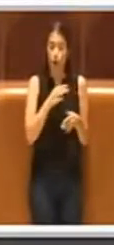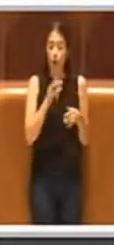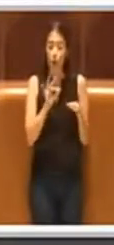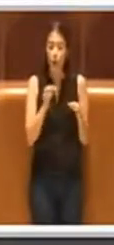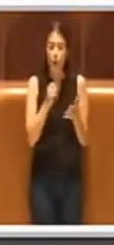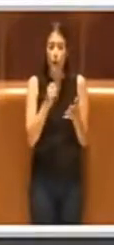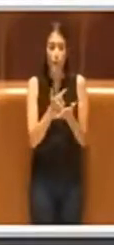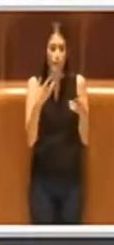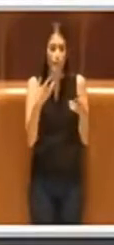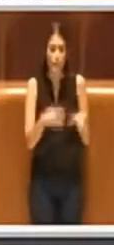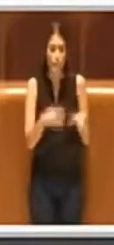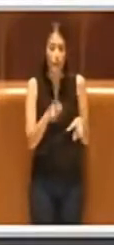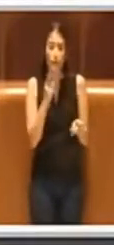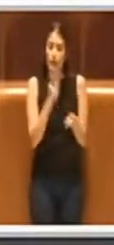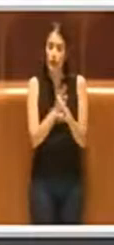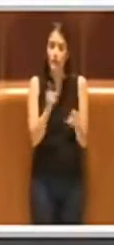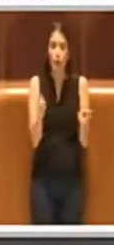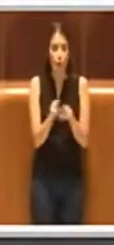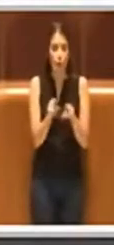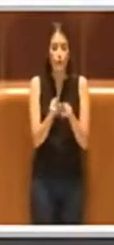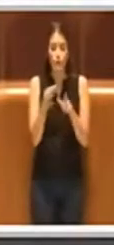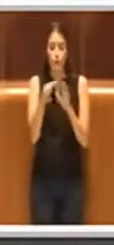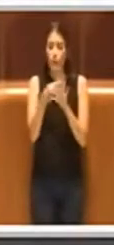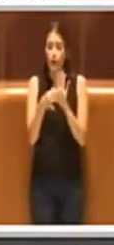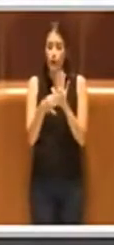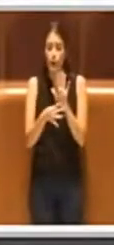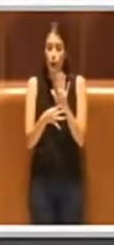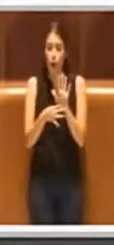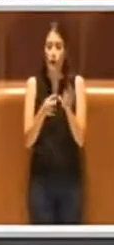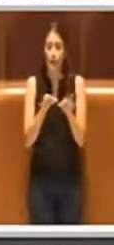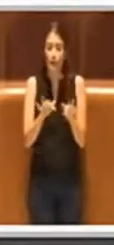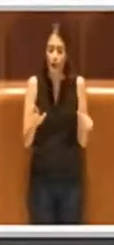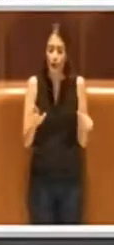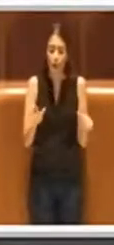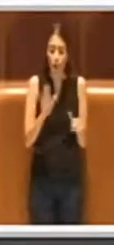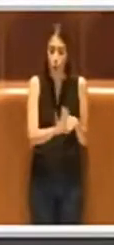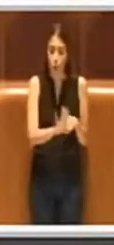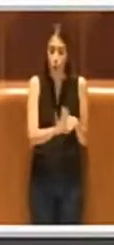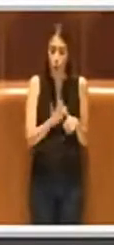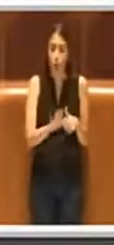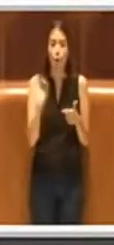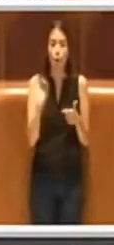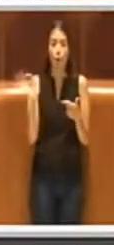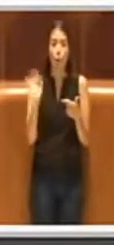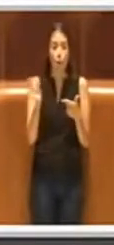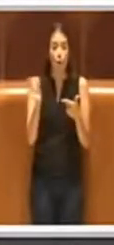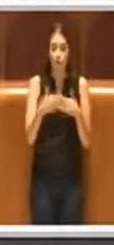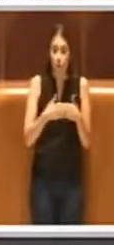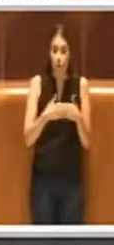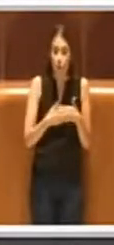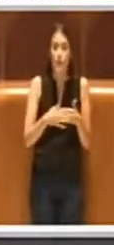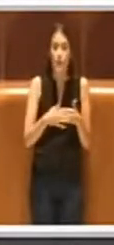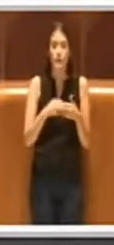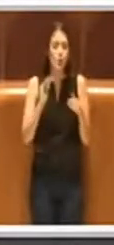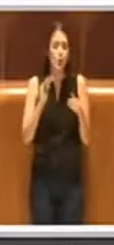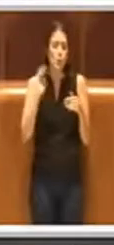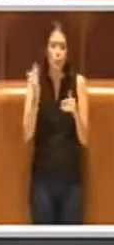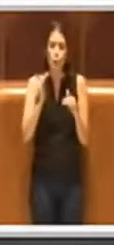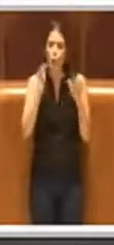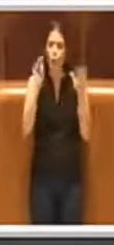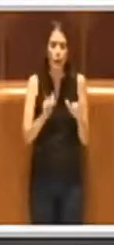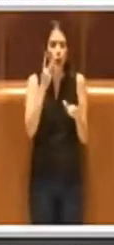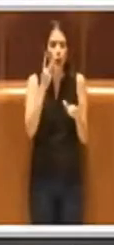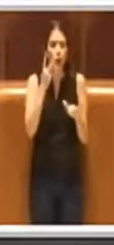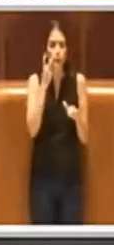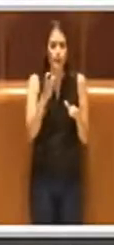essere sottoposti a delle regole di territorialità e di vicinanza e di tutte quelle tutele che sono